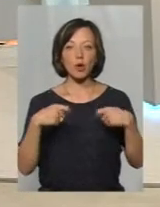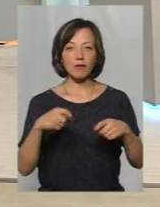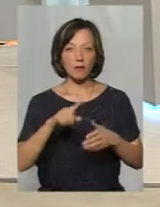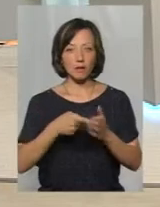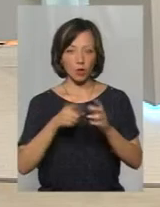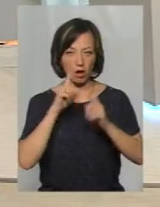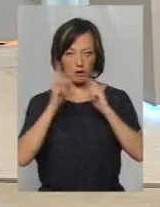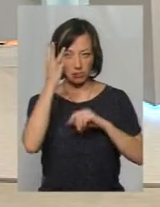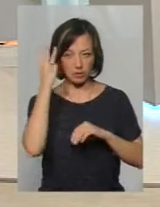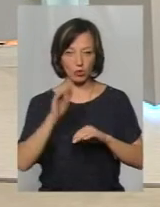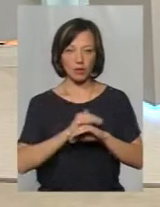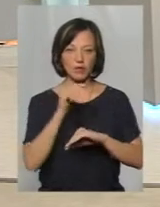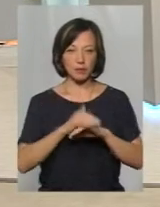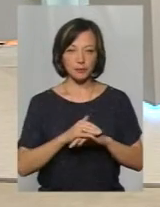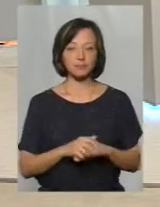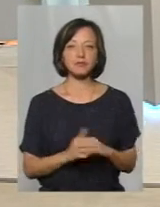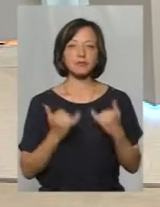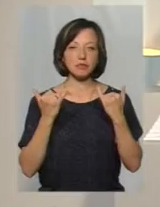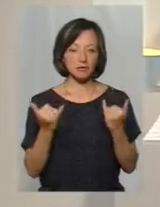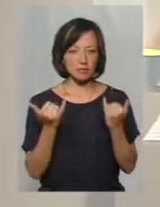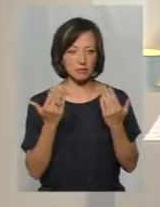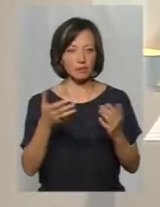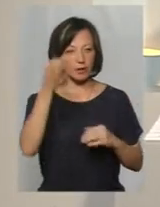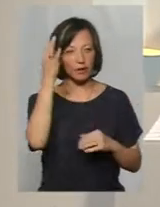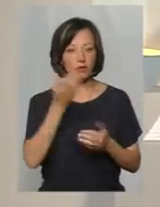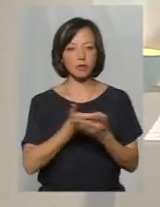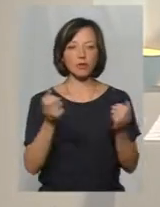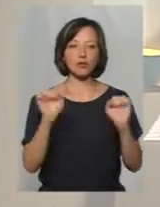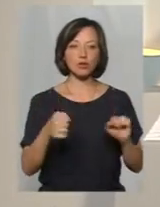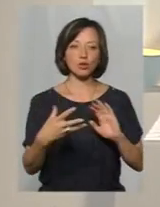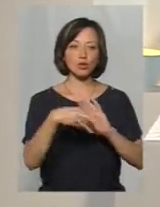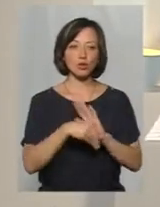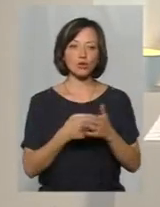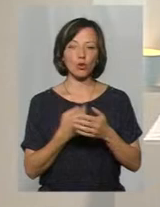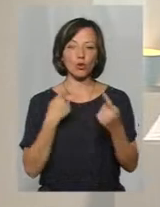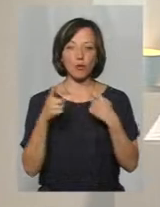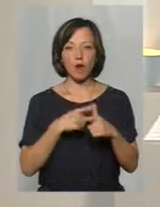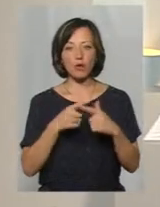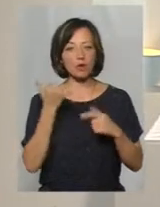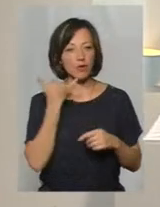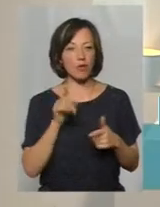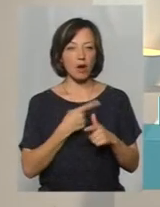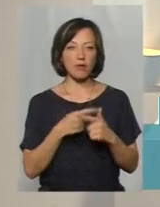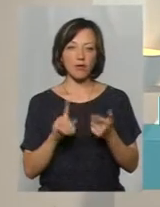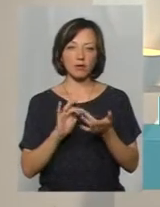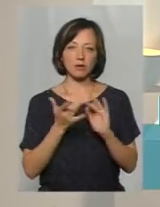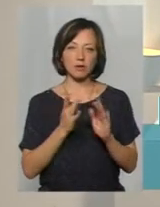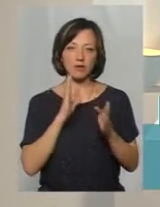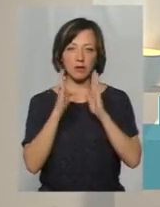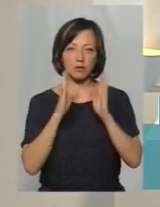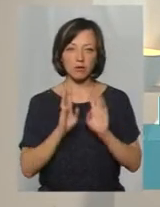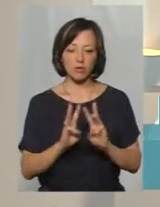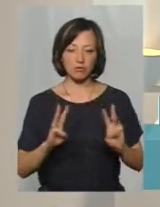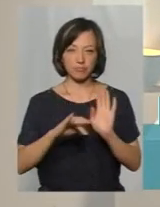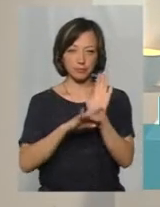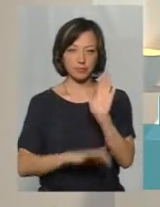вечір. Шановним глядачам, я нагадую, що ви також можете долучитись до розмови або телефонами, або у соцмережі Facebook. Під